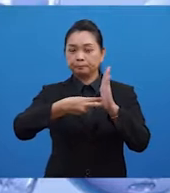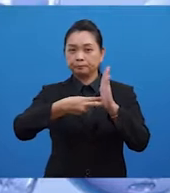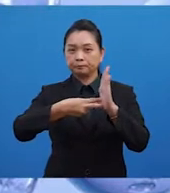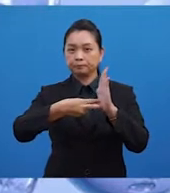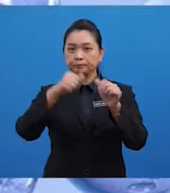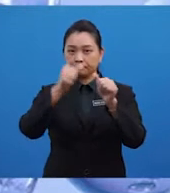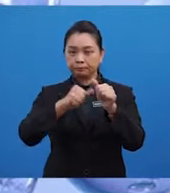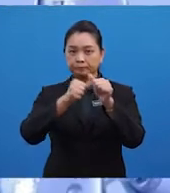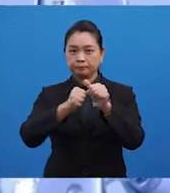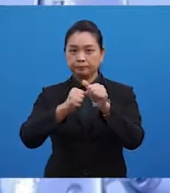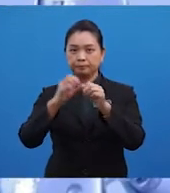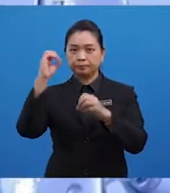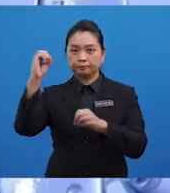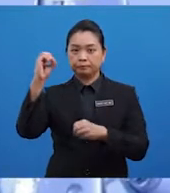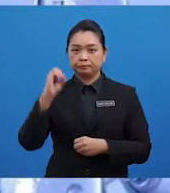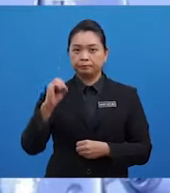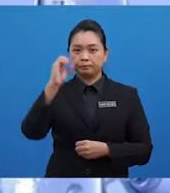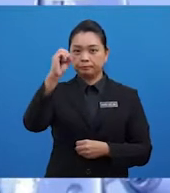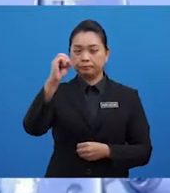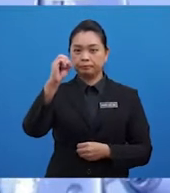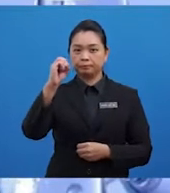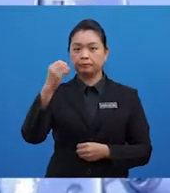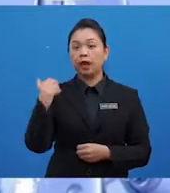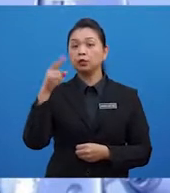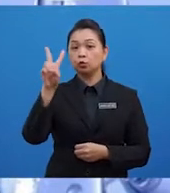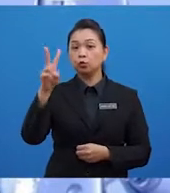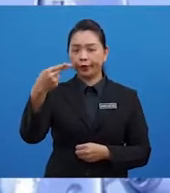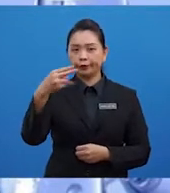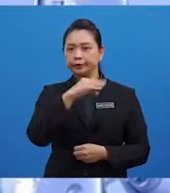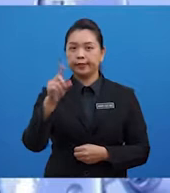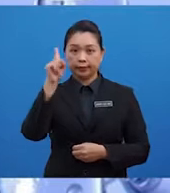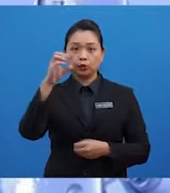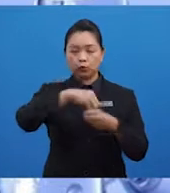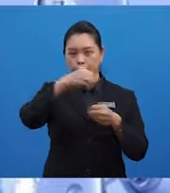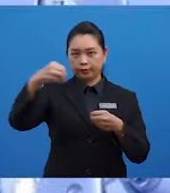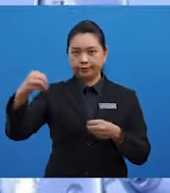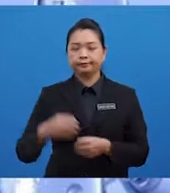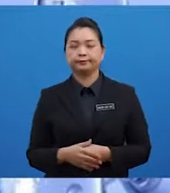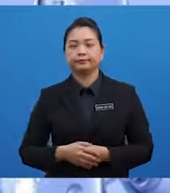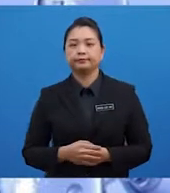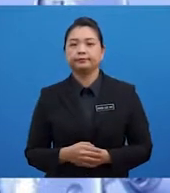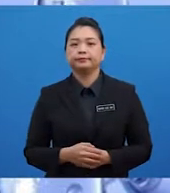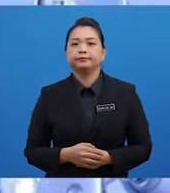setiap molekul air mengandungi dua atom hidrogen dan satu atom oksigen.